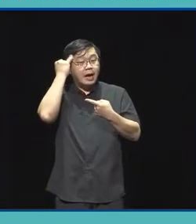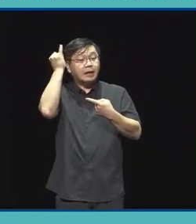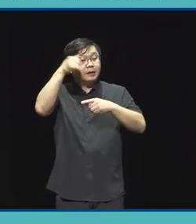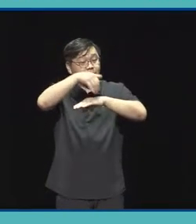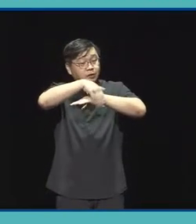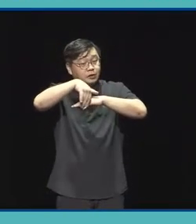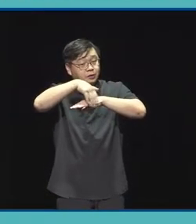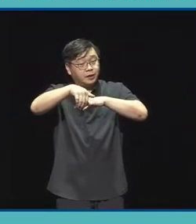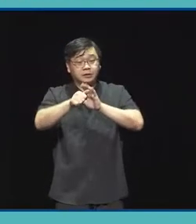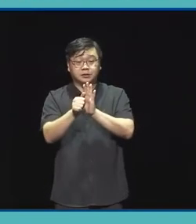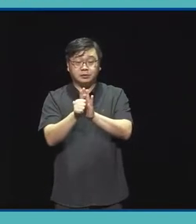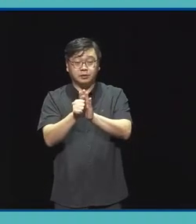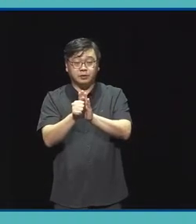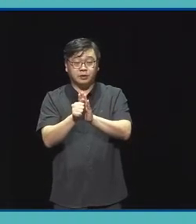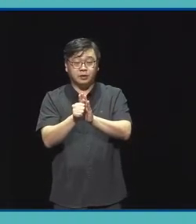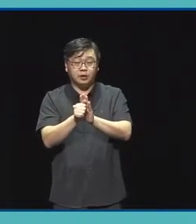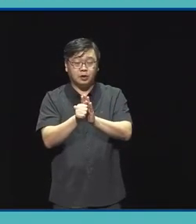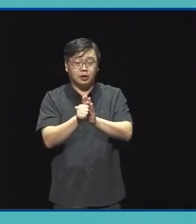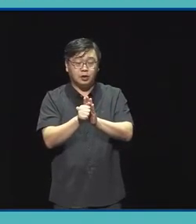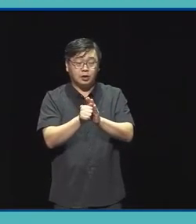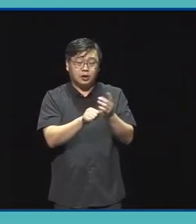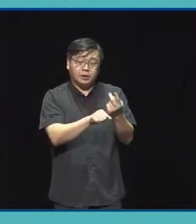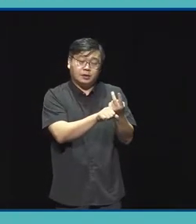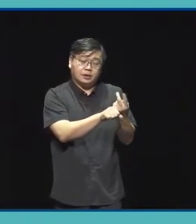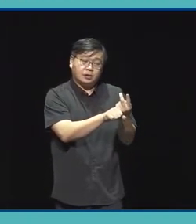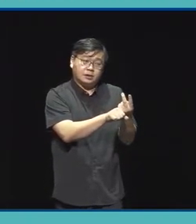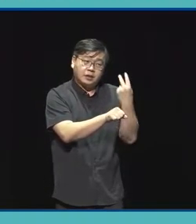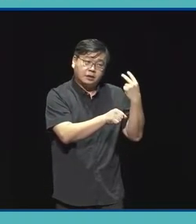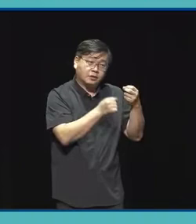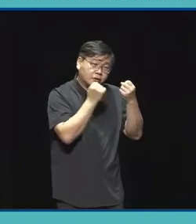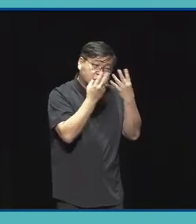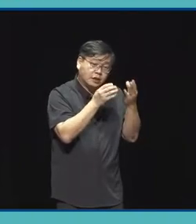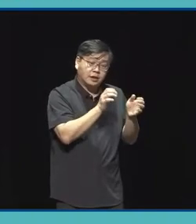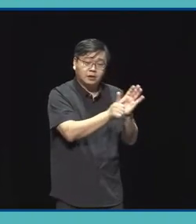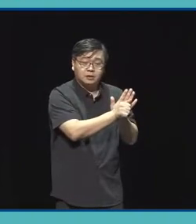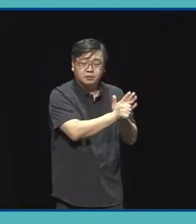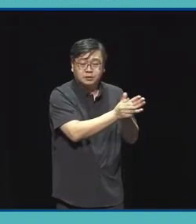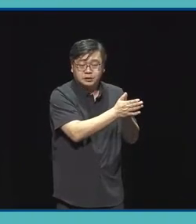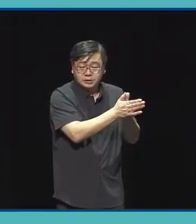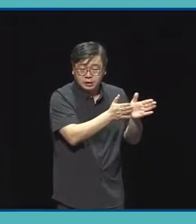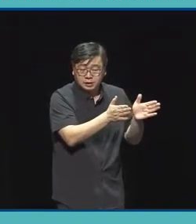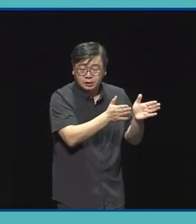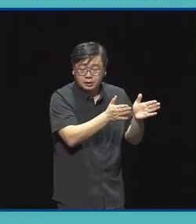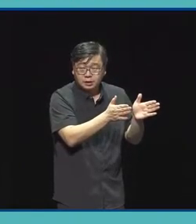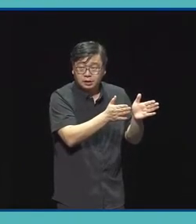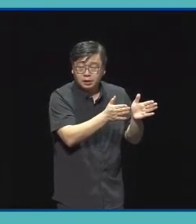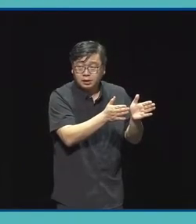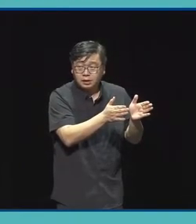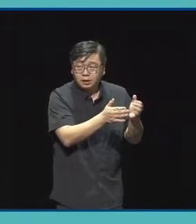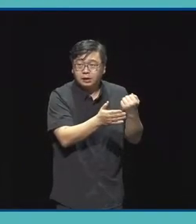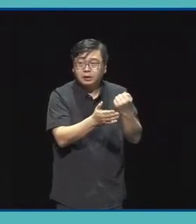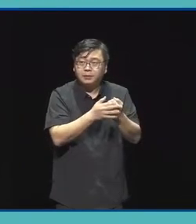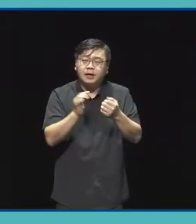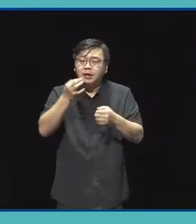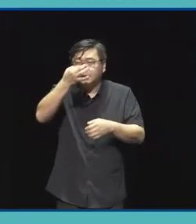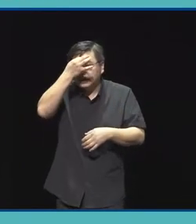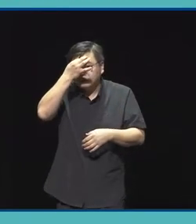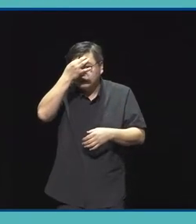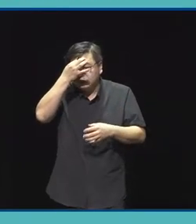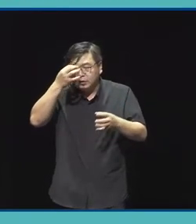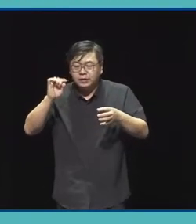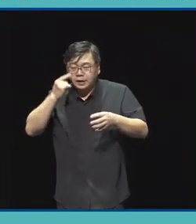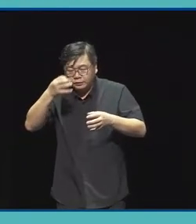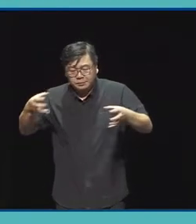이 사업은 21년에 신설된 사업이고 또 이런 사업을 통해서 많은 분들이 기술 융합 창작에 대한